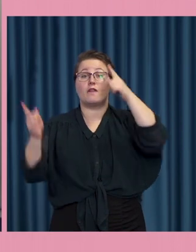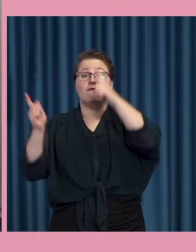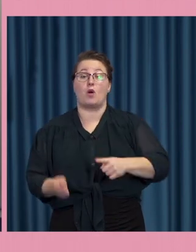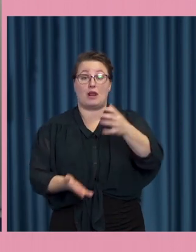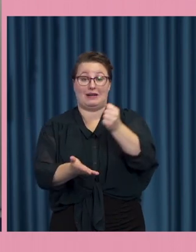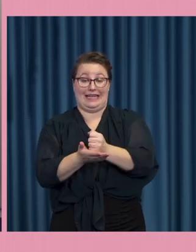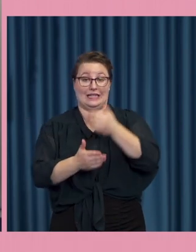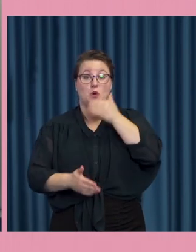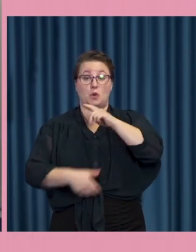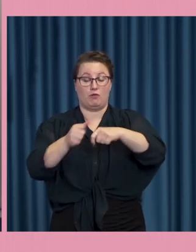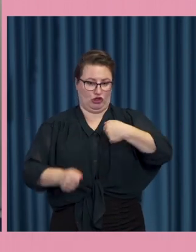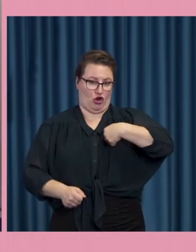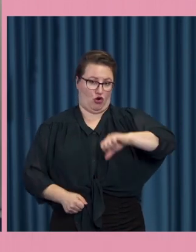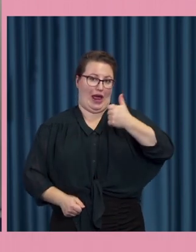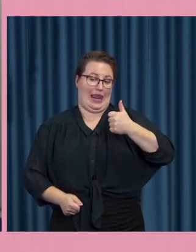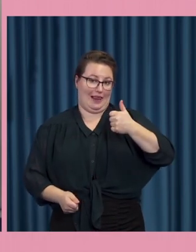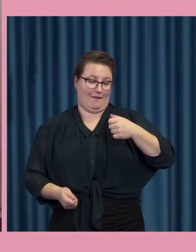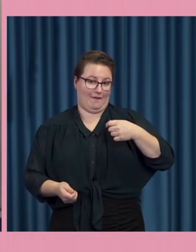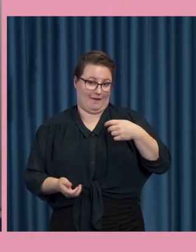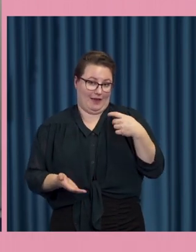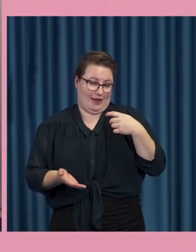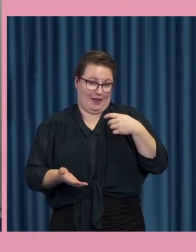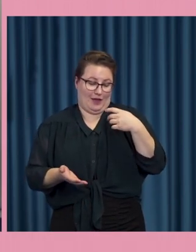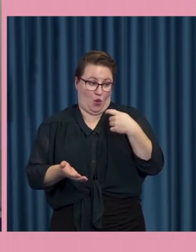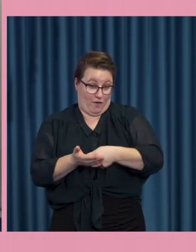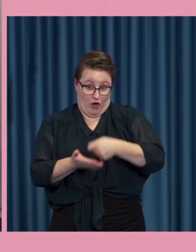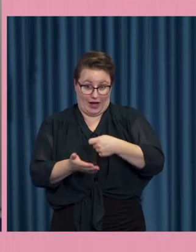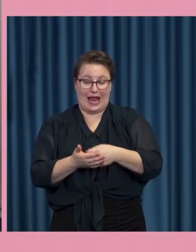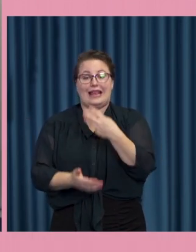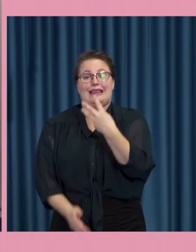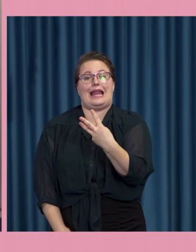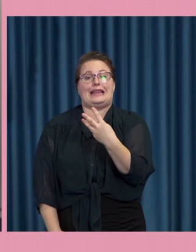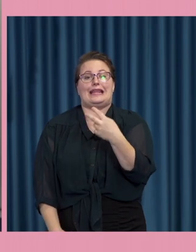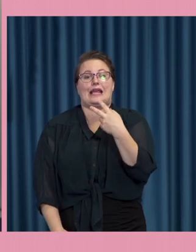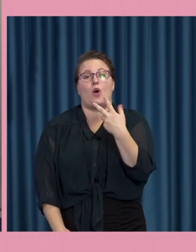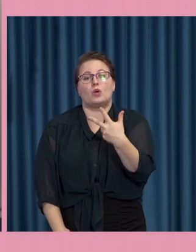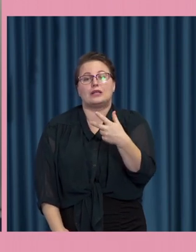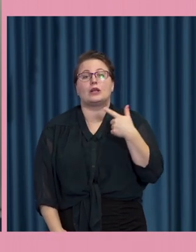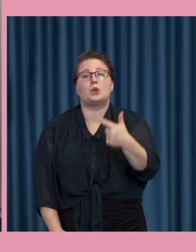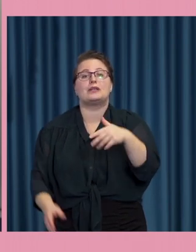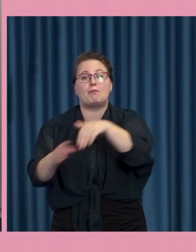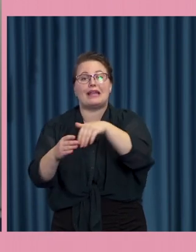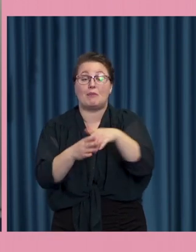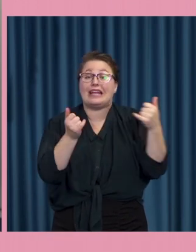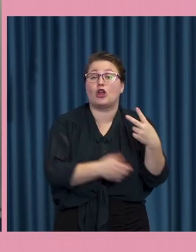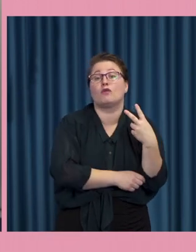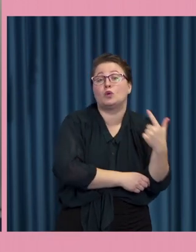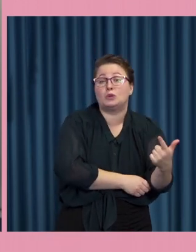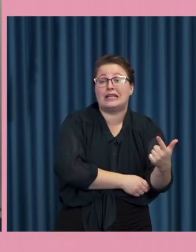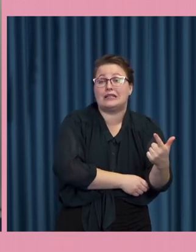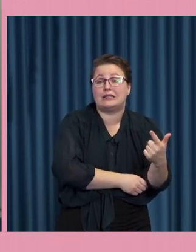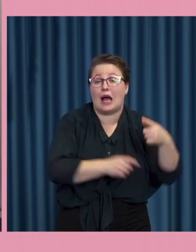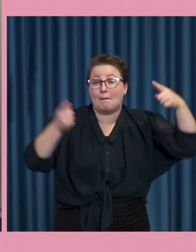överförbundsekreterare 38 000 medlemmar och idag har man ungefär 2 000 medlemmar och det där är ganska typiskt